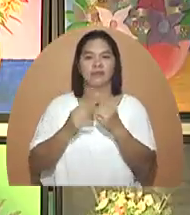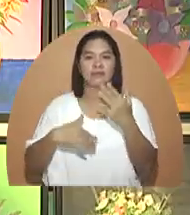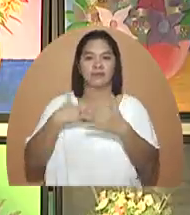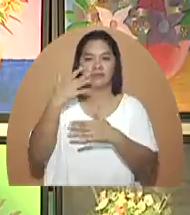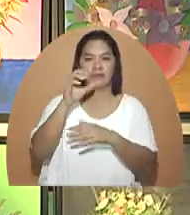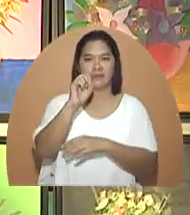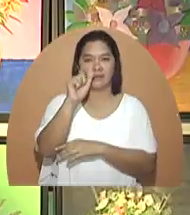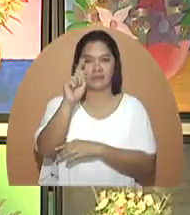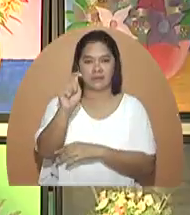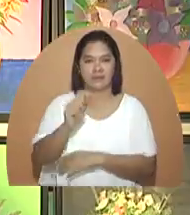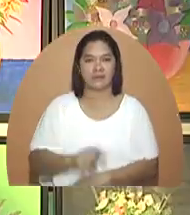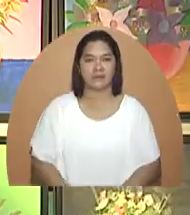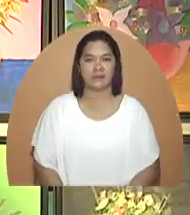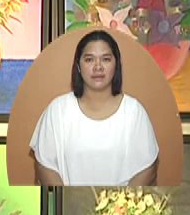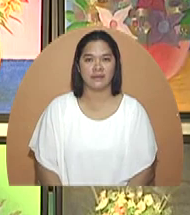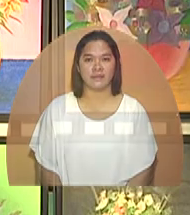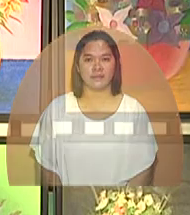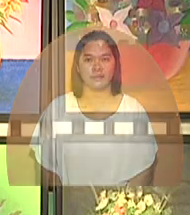magkita tayo sa Sabado.